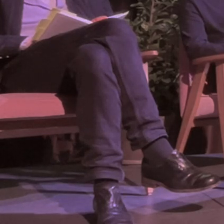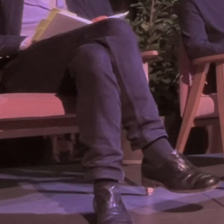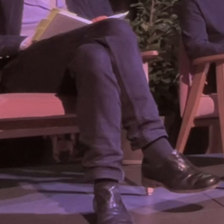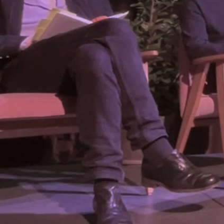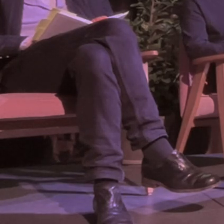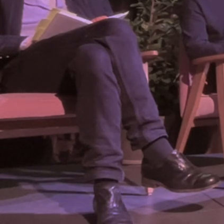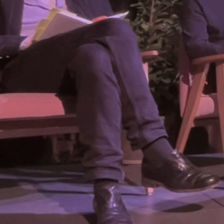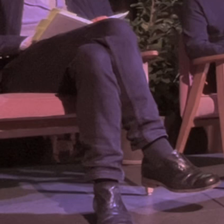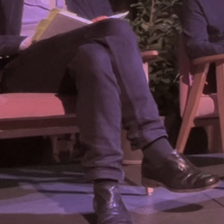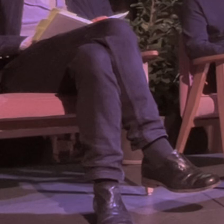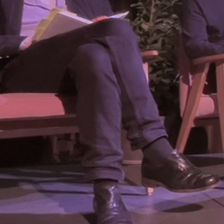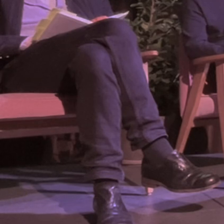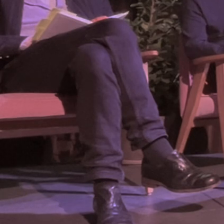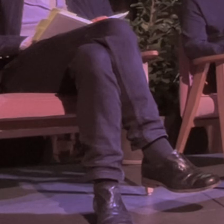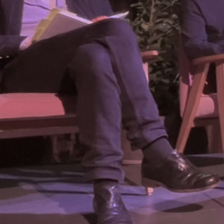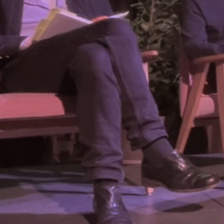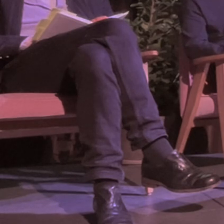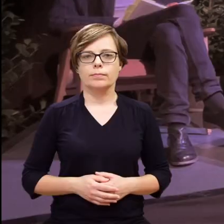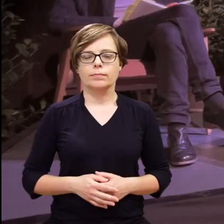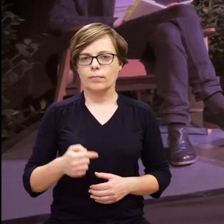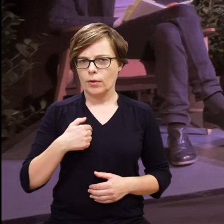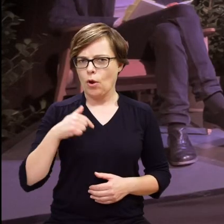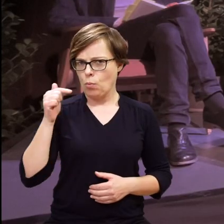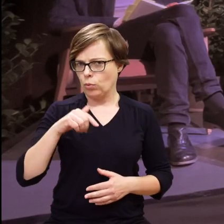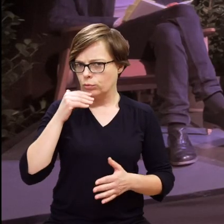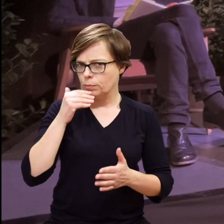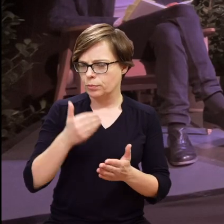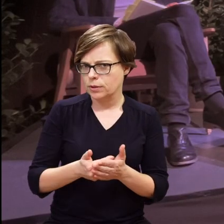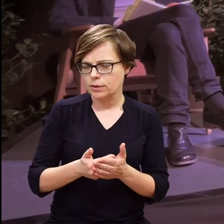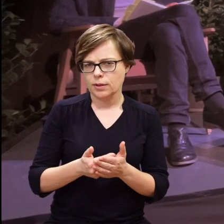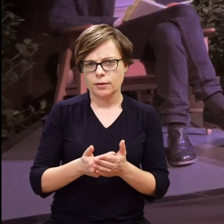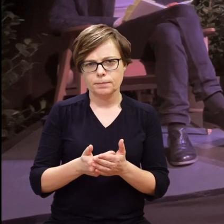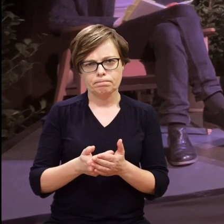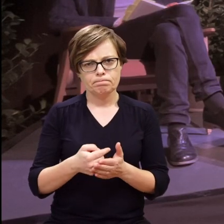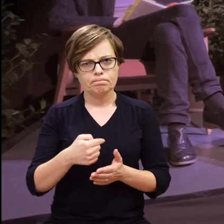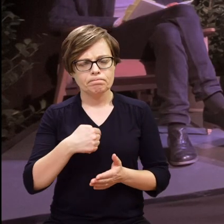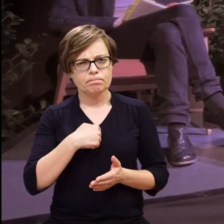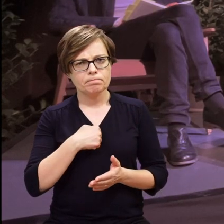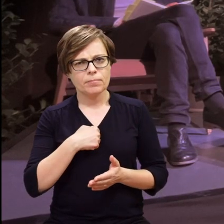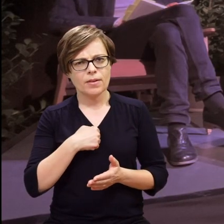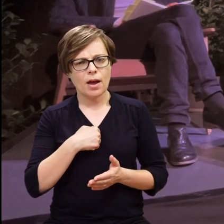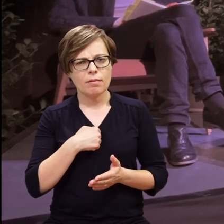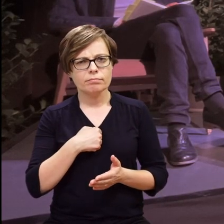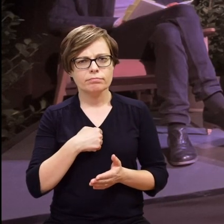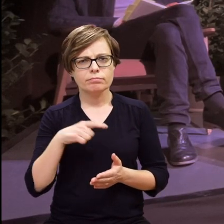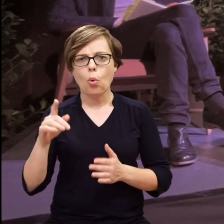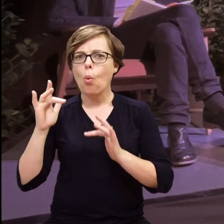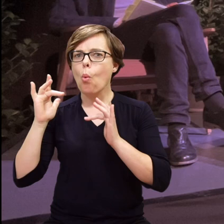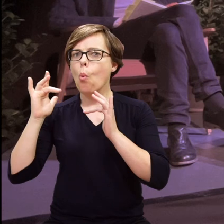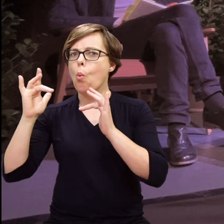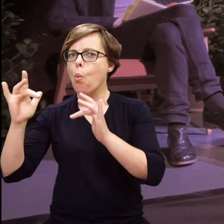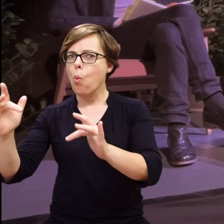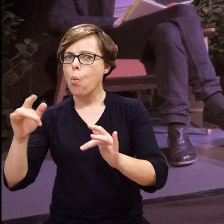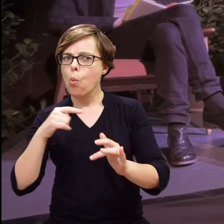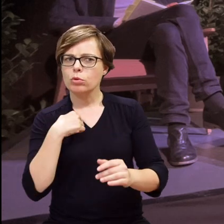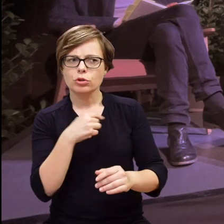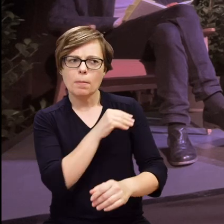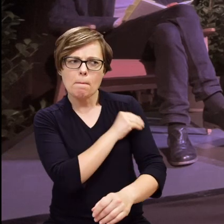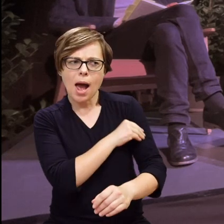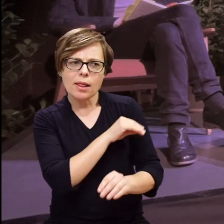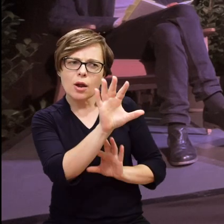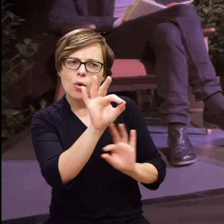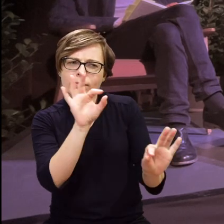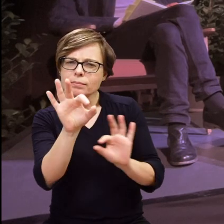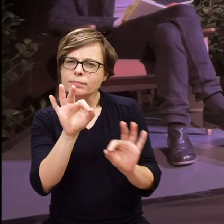się czuło dobrze. Aniu? Muszę przyznać, że wybierając materiał do